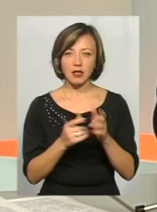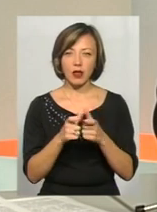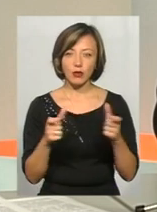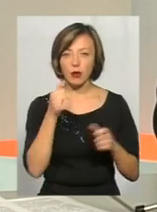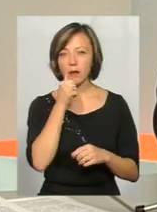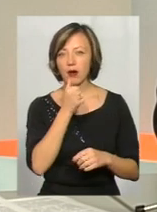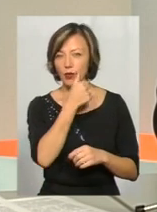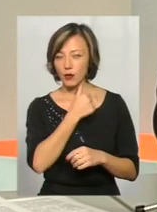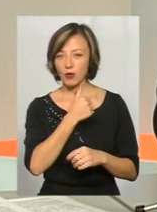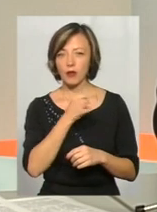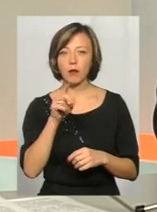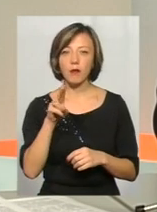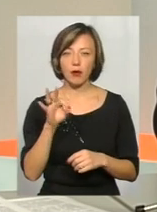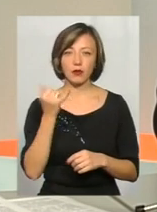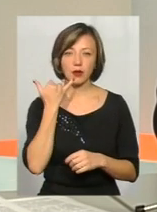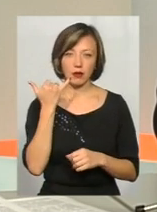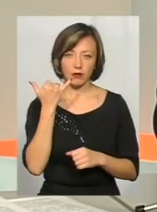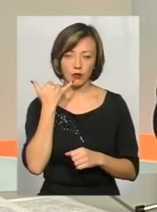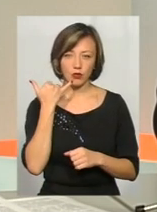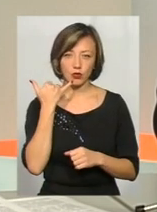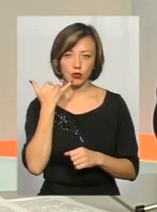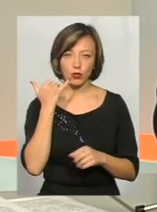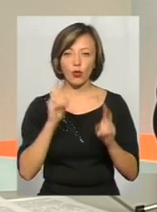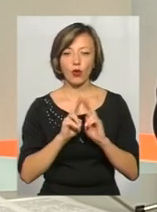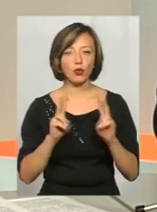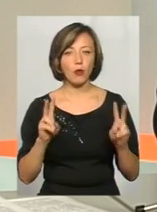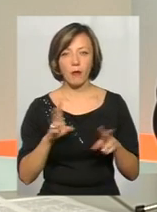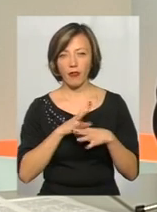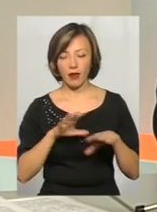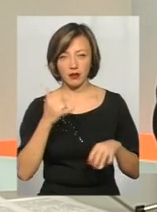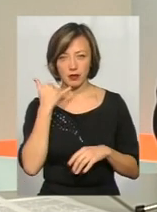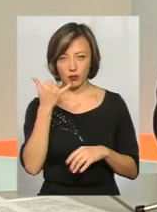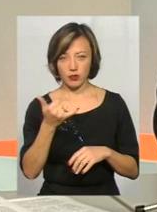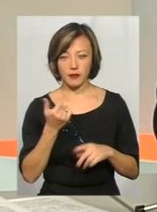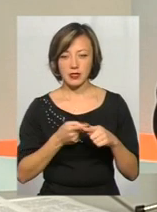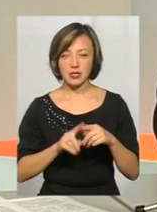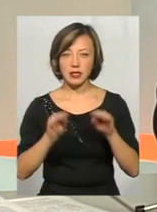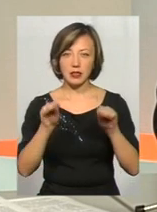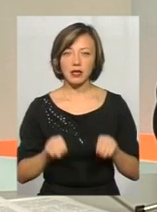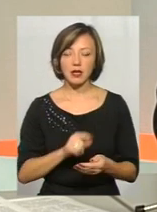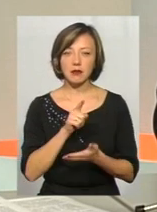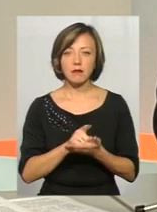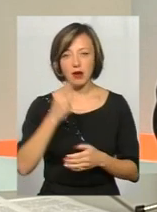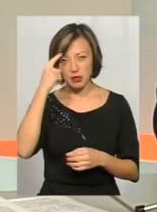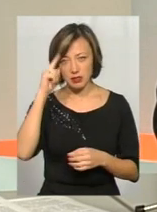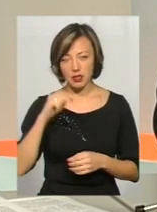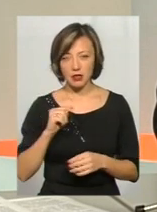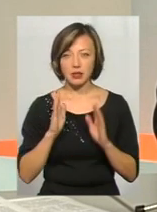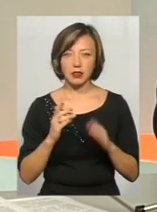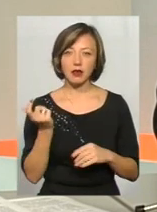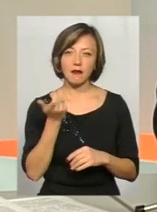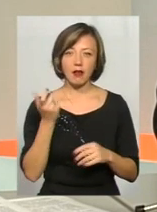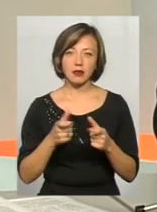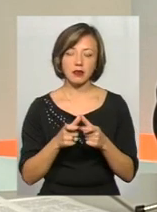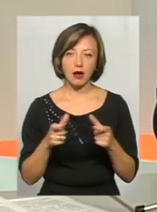паролі, по телефону, хто б там вам не телефонував. Ці дані має знати тільки власне